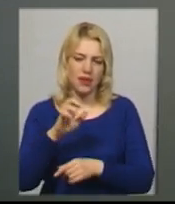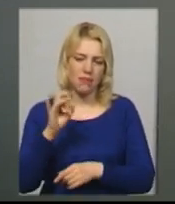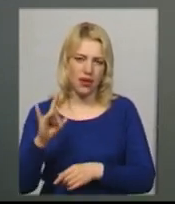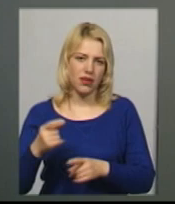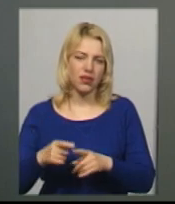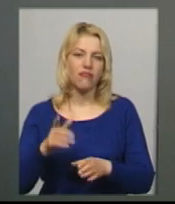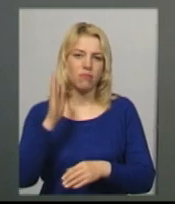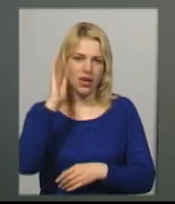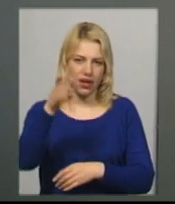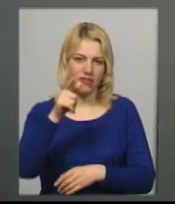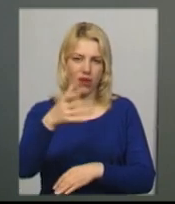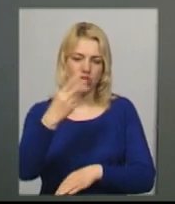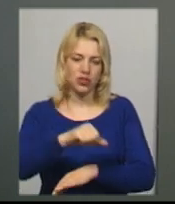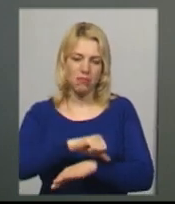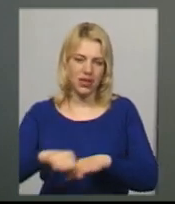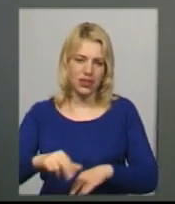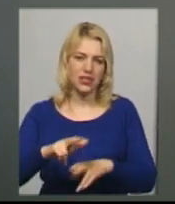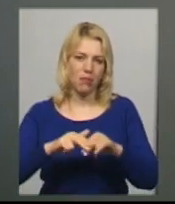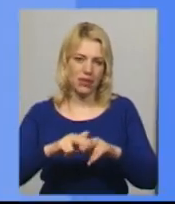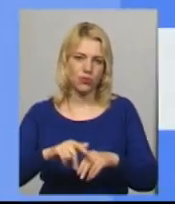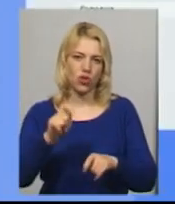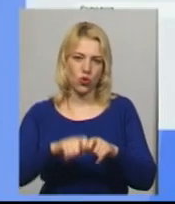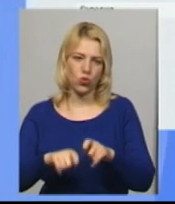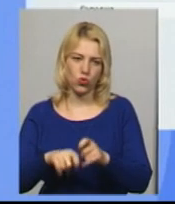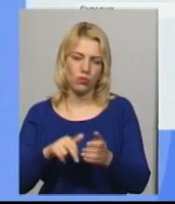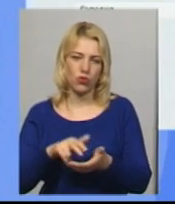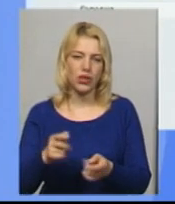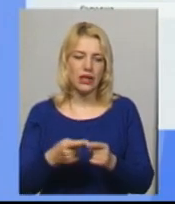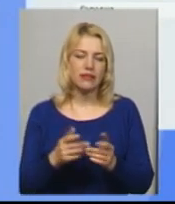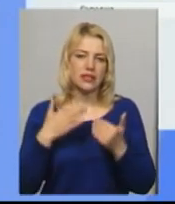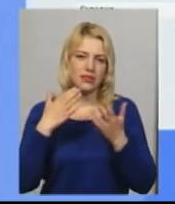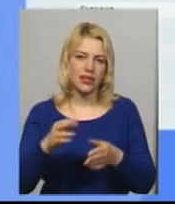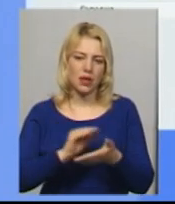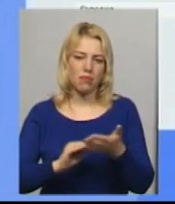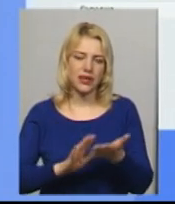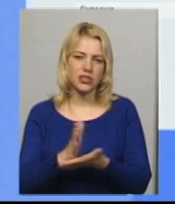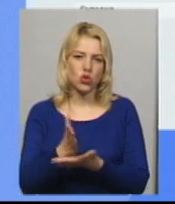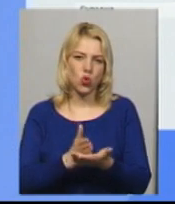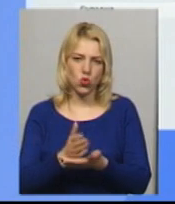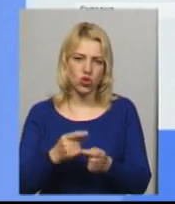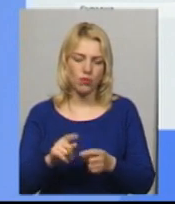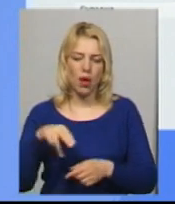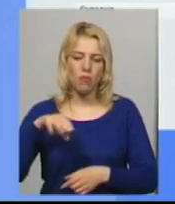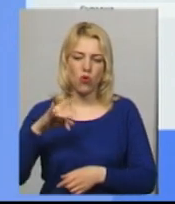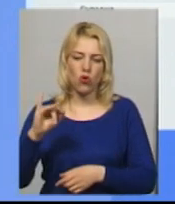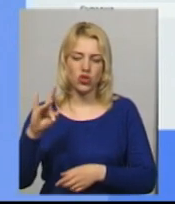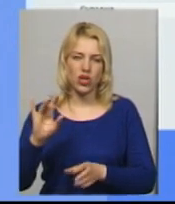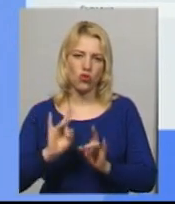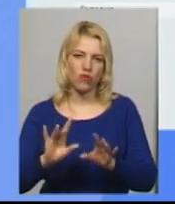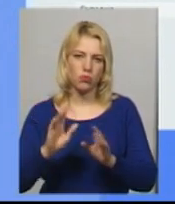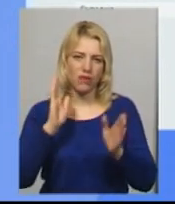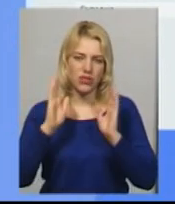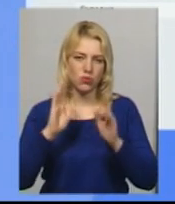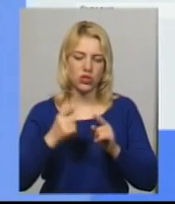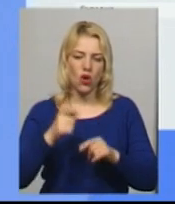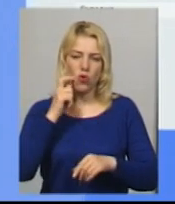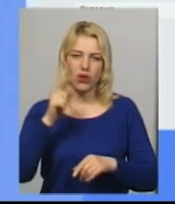митницю і паспортний контроль проходити. На це звернення пресслужба президента Петра Порошенка відповіла постом у фейсбуці. Україна